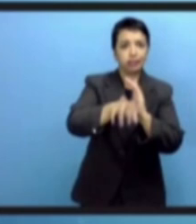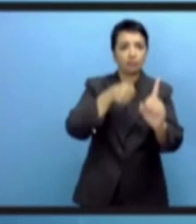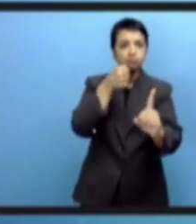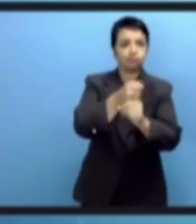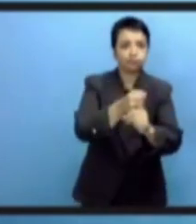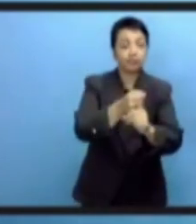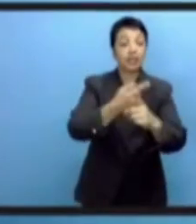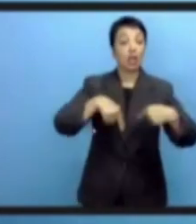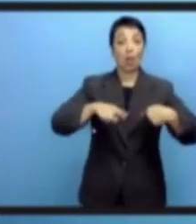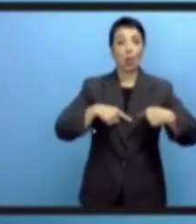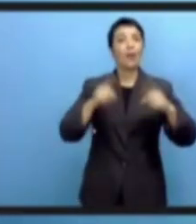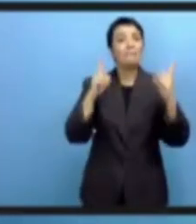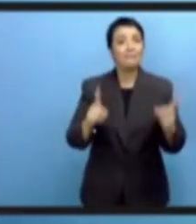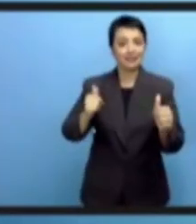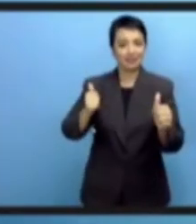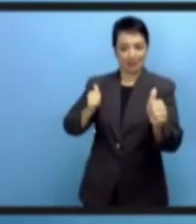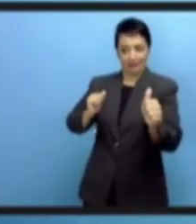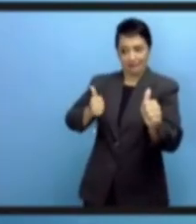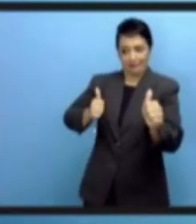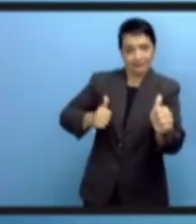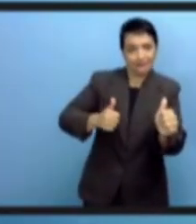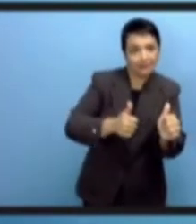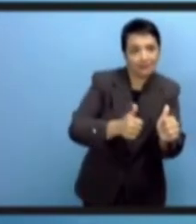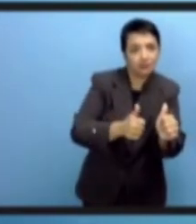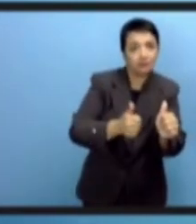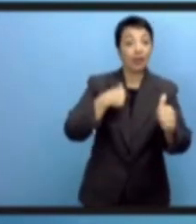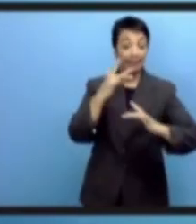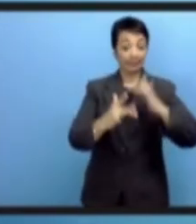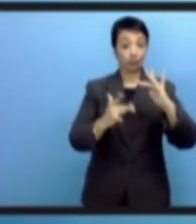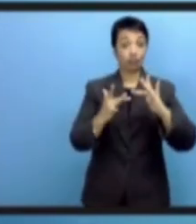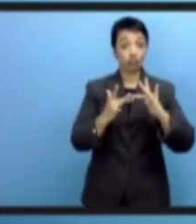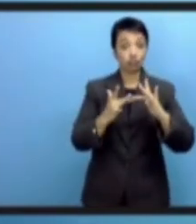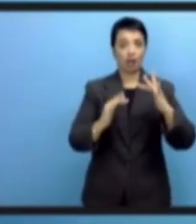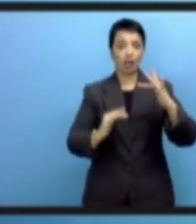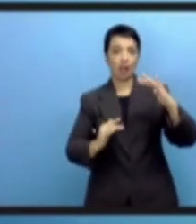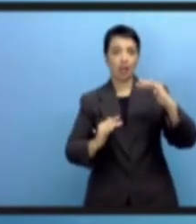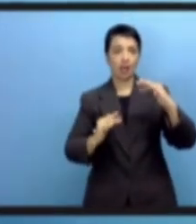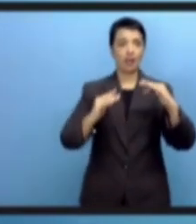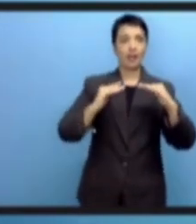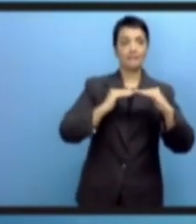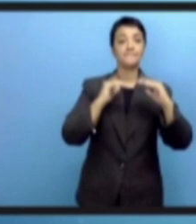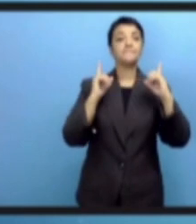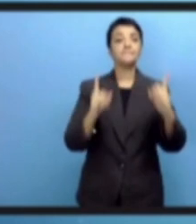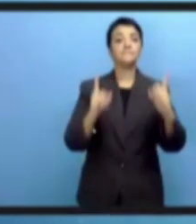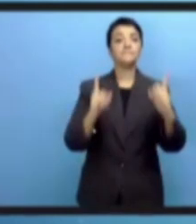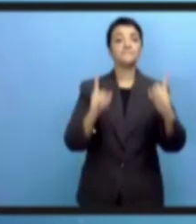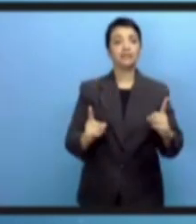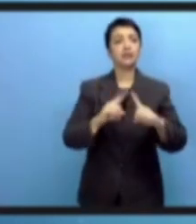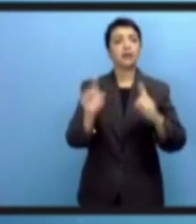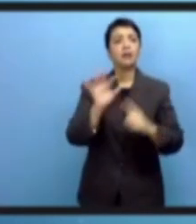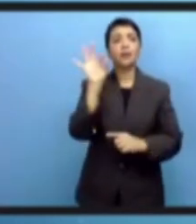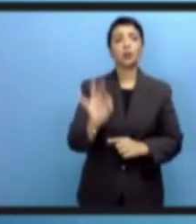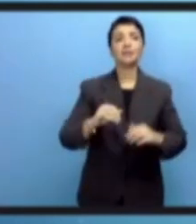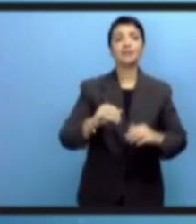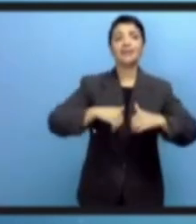коронавируса и последствий, которые связаны с этим. Есть и разные геополитические проблемы,